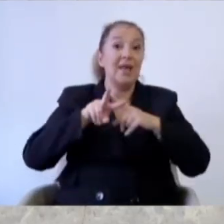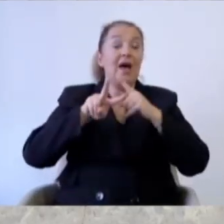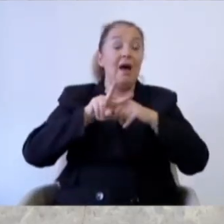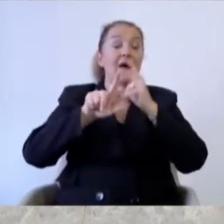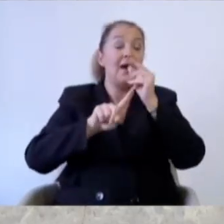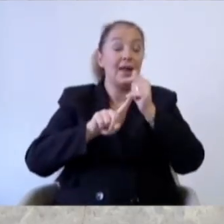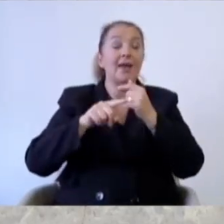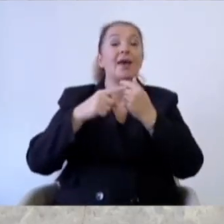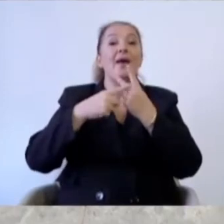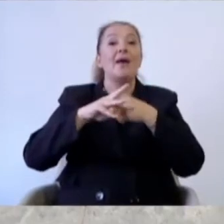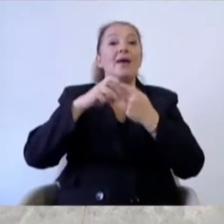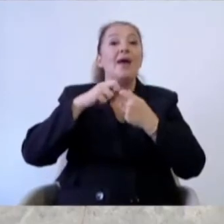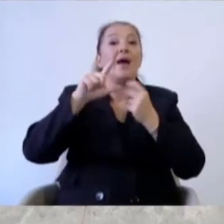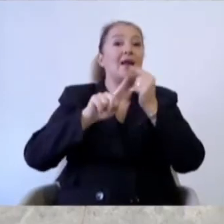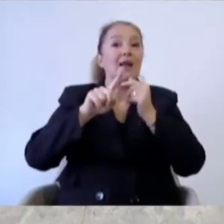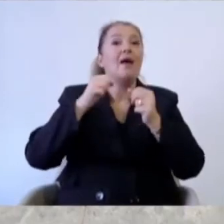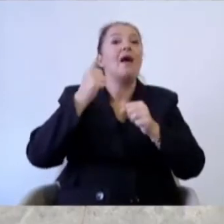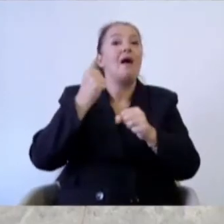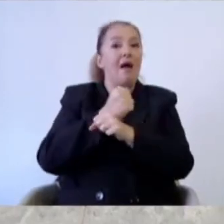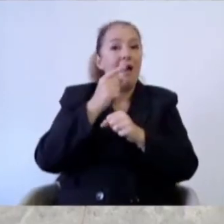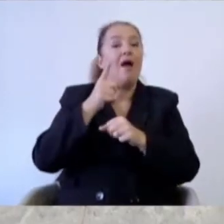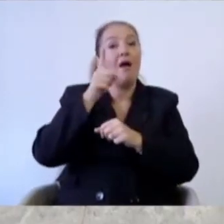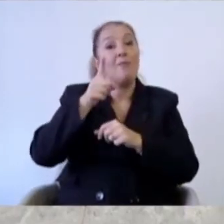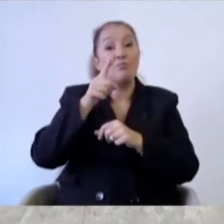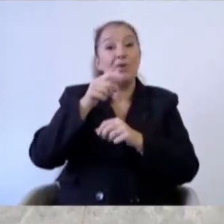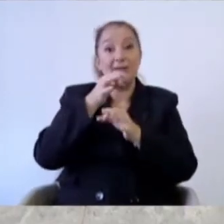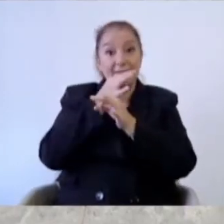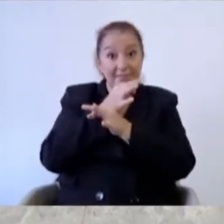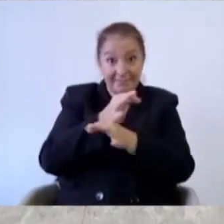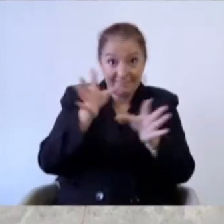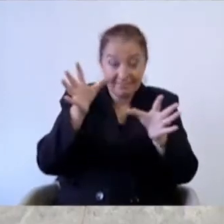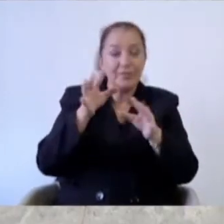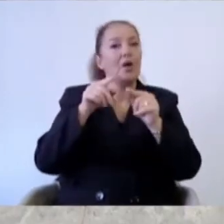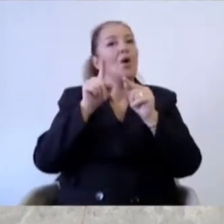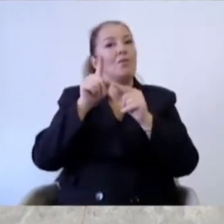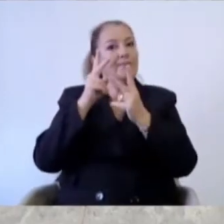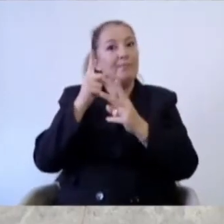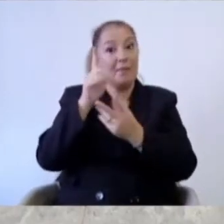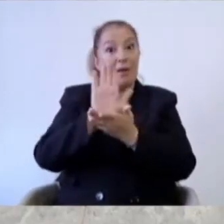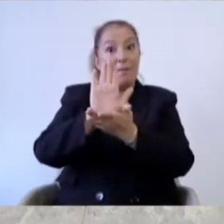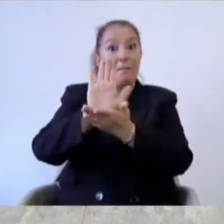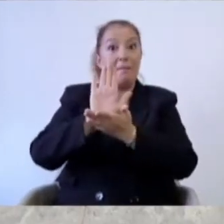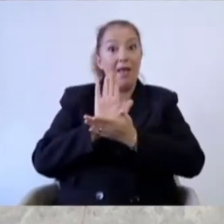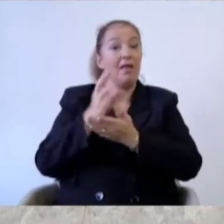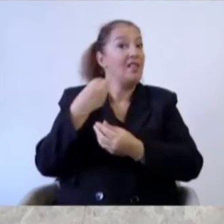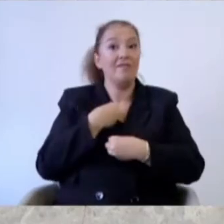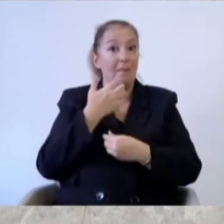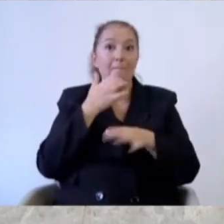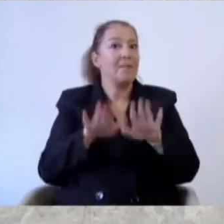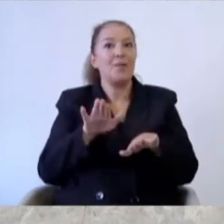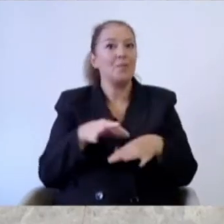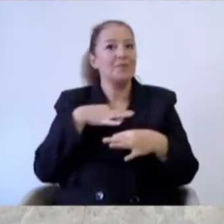Yerlikaya'ya İçişleri Bakanımıza da buradan çağrımdır. Kendisinden bir plaket alacağım var Sayın